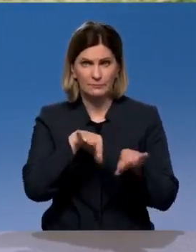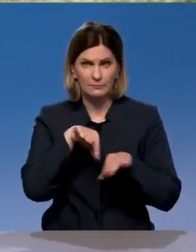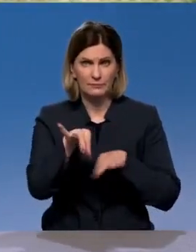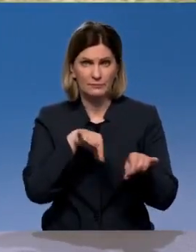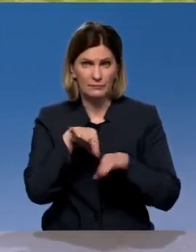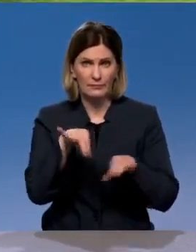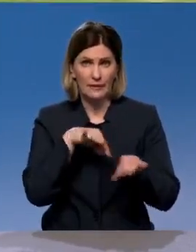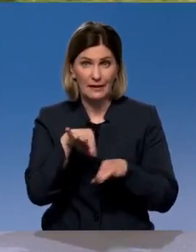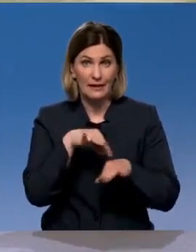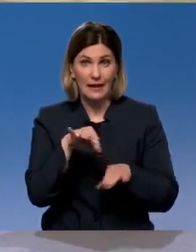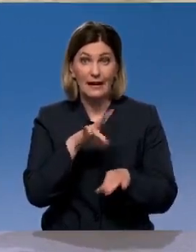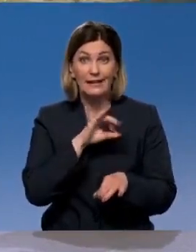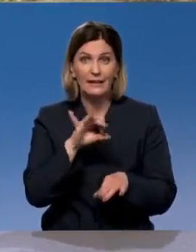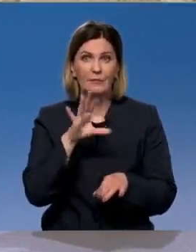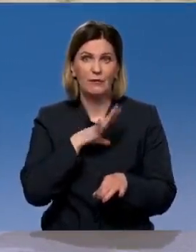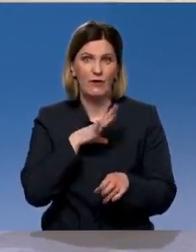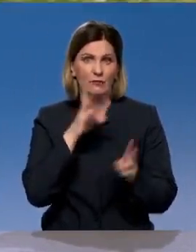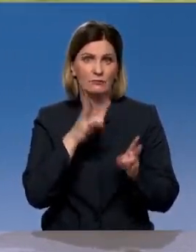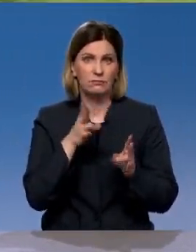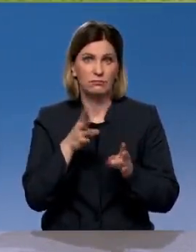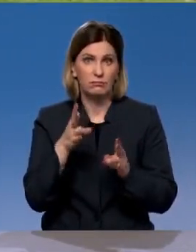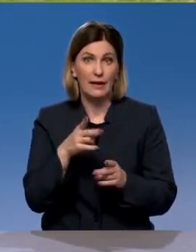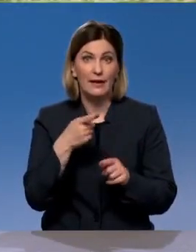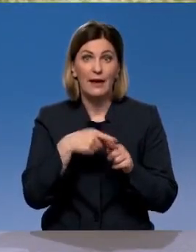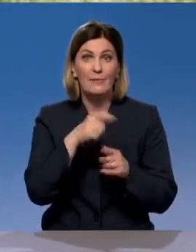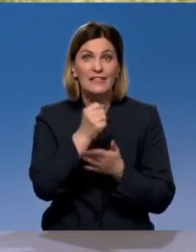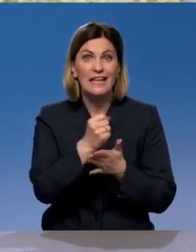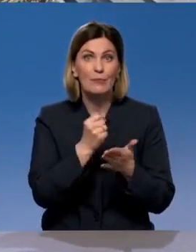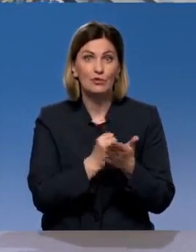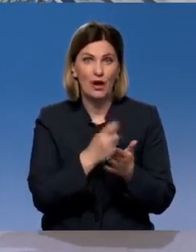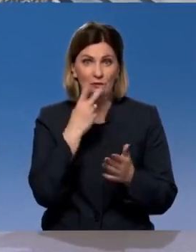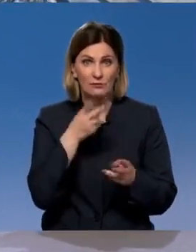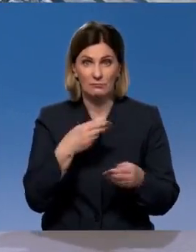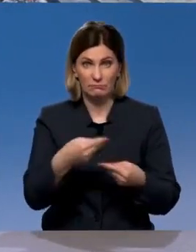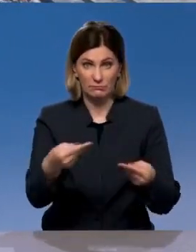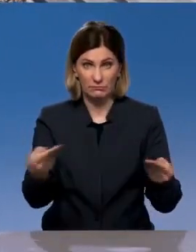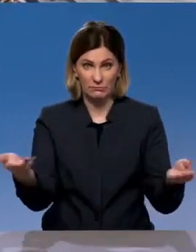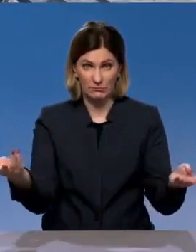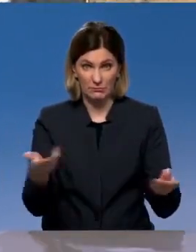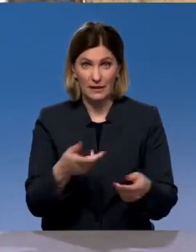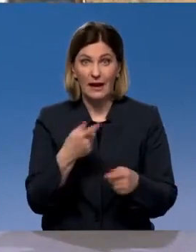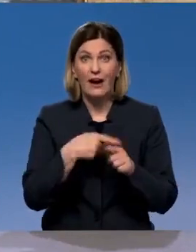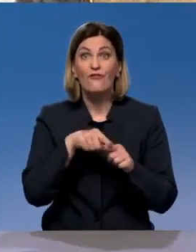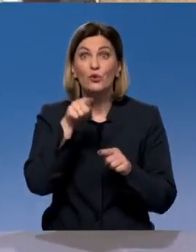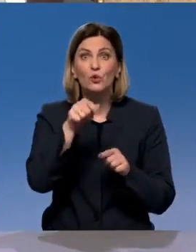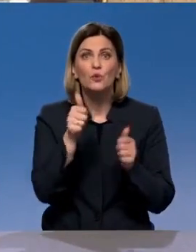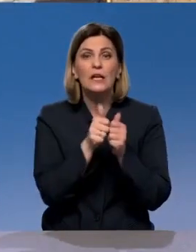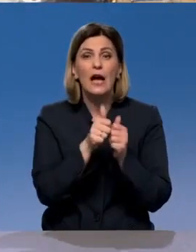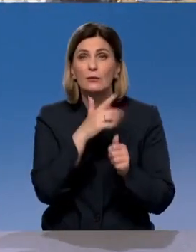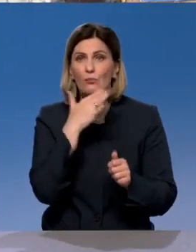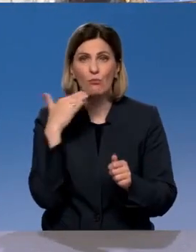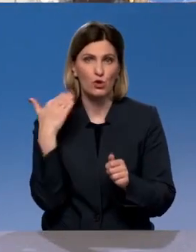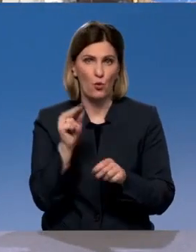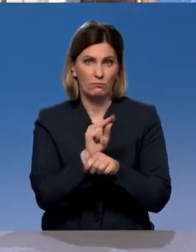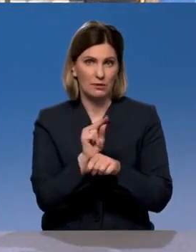далеко не у всех. Обочина буквально усыпана автозапчастями. Оттого здесь много автомастерских. Камиль работает в одной